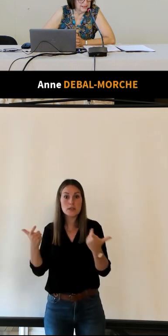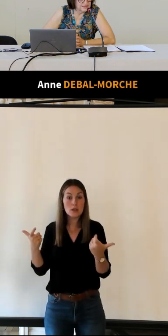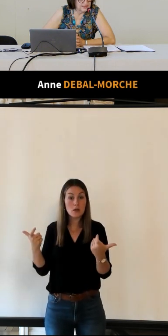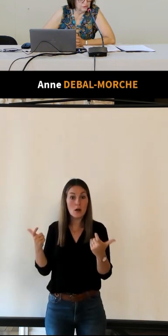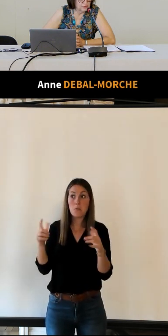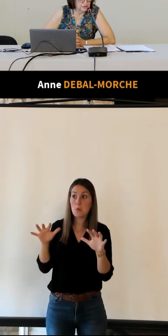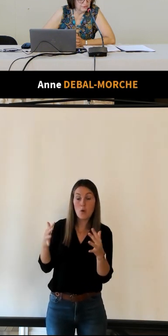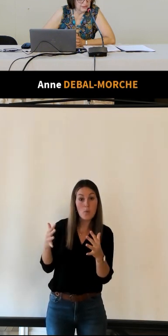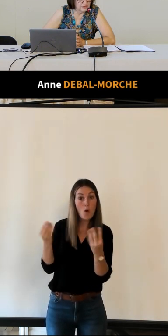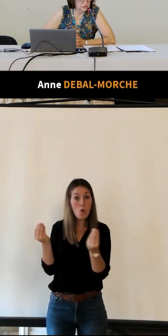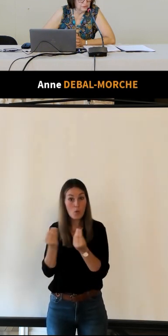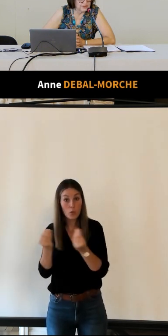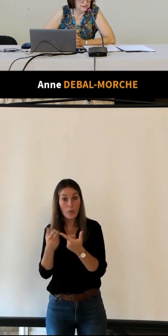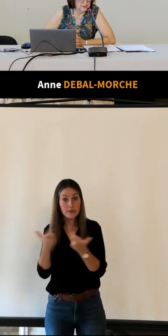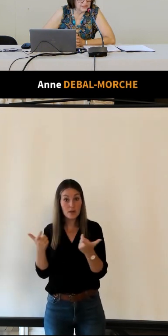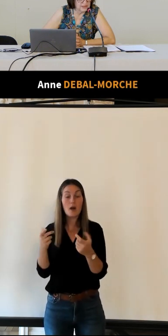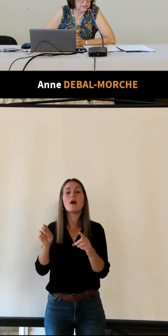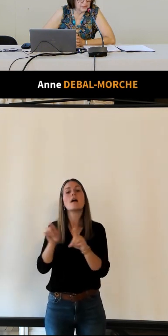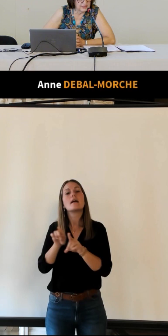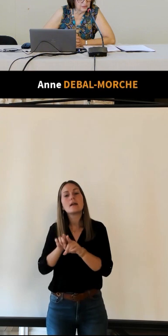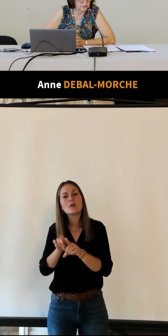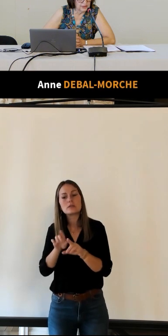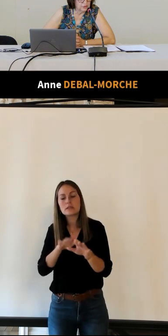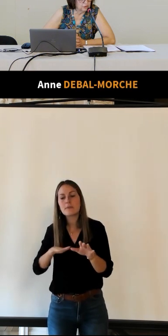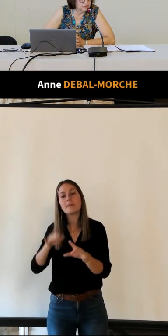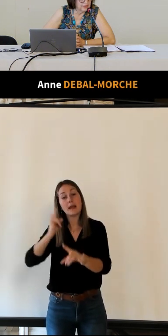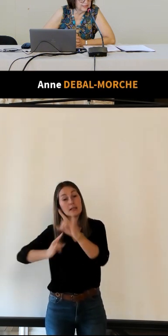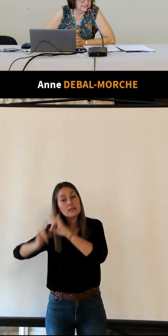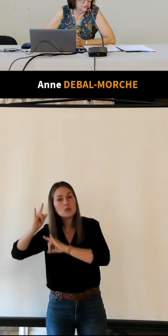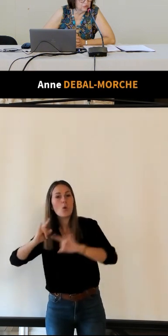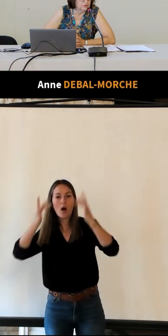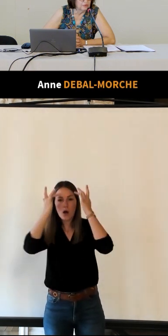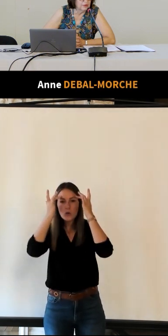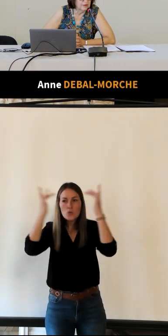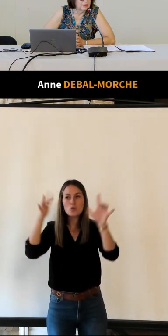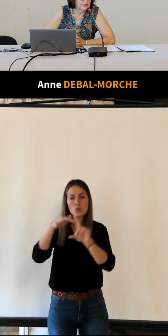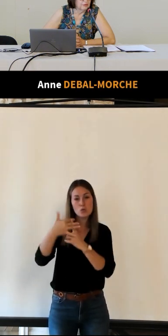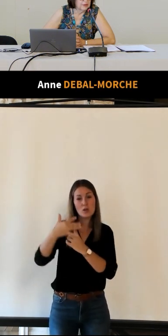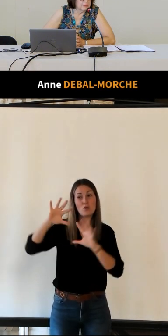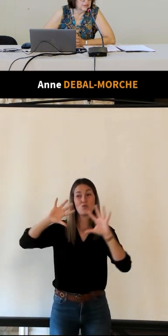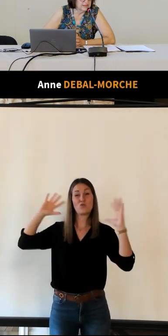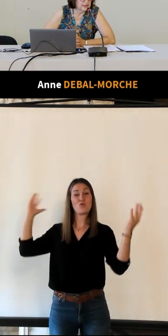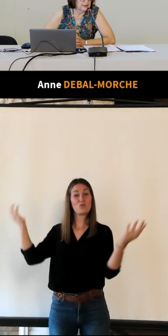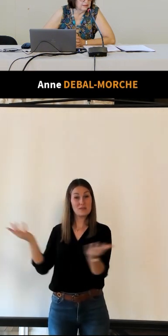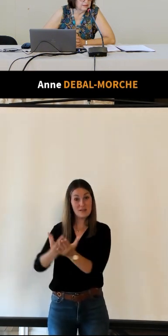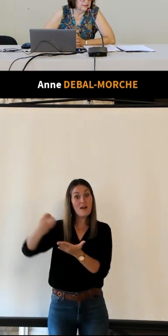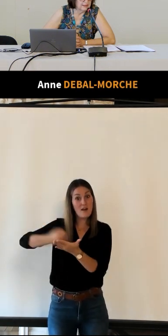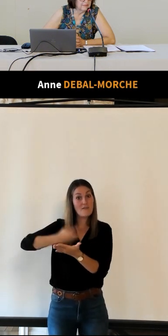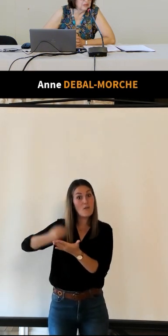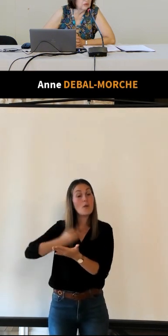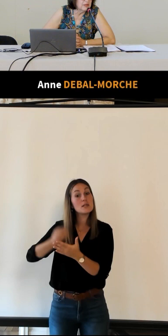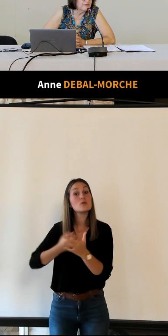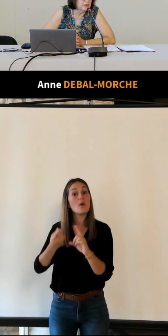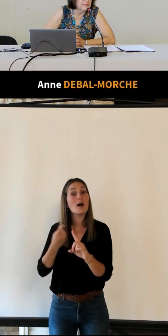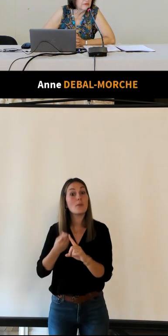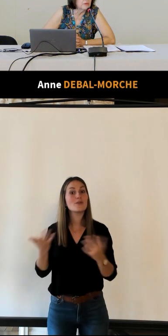ainsi qu'une documentation concernant les aspects historiques culturels et sociaux donc là aussi il n'y a